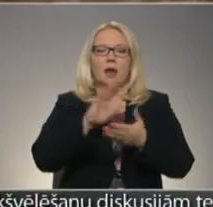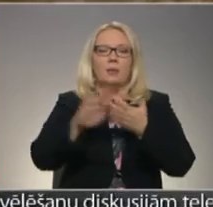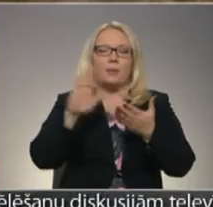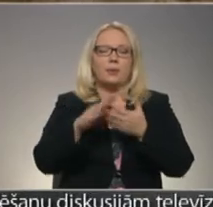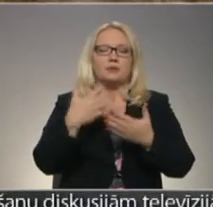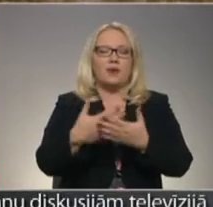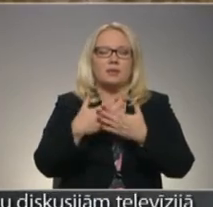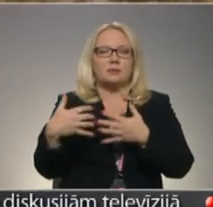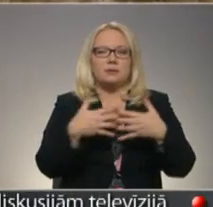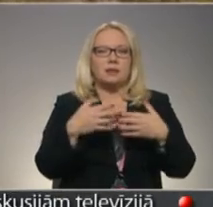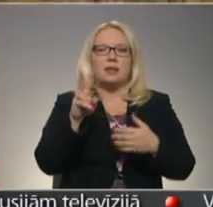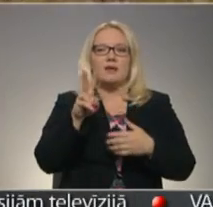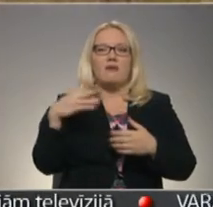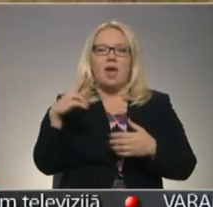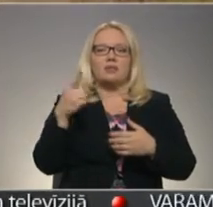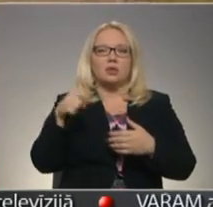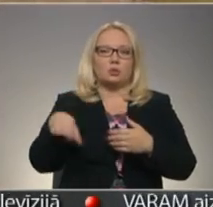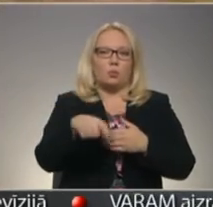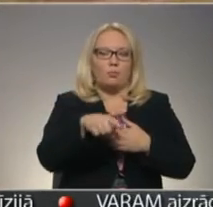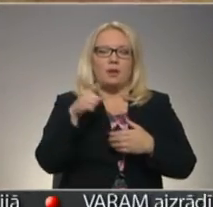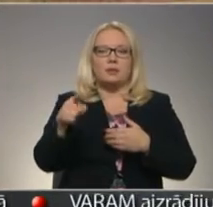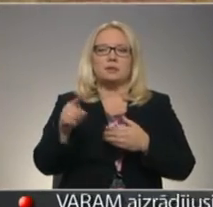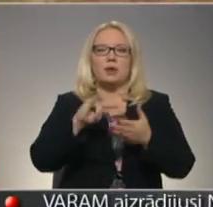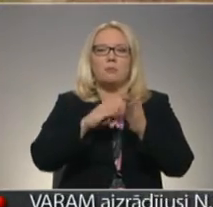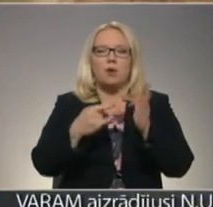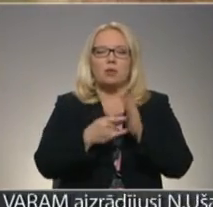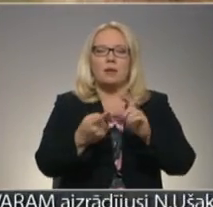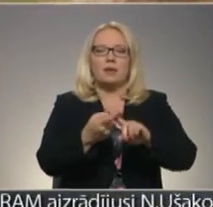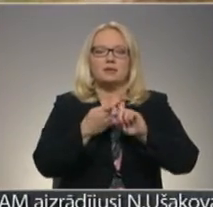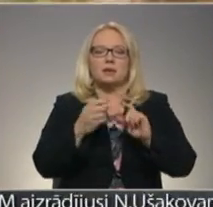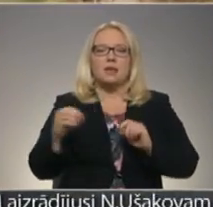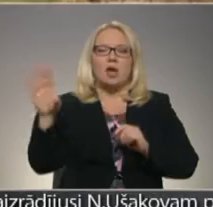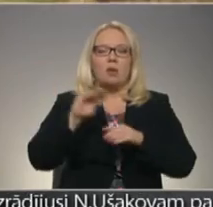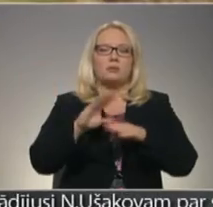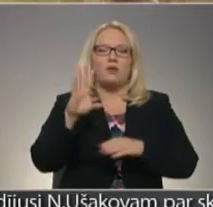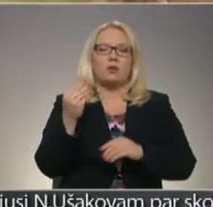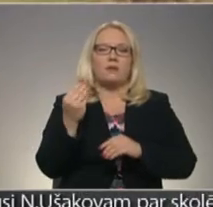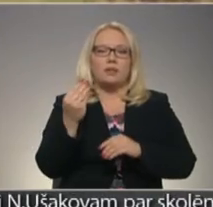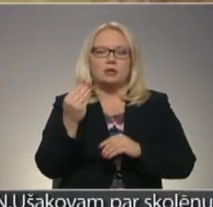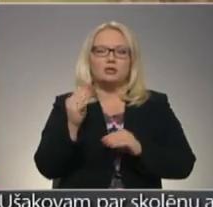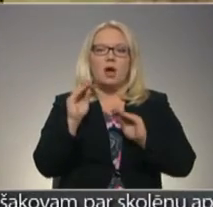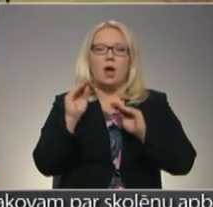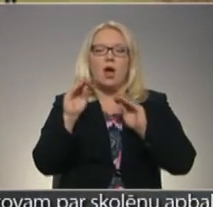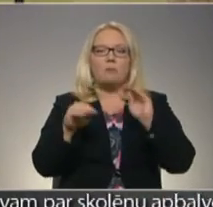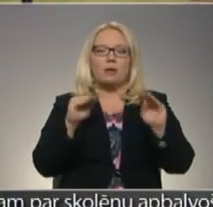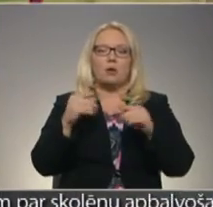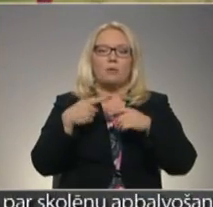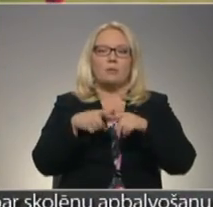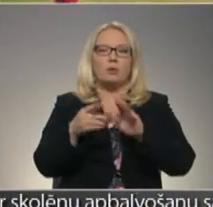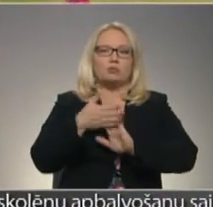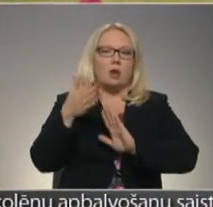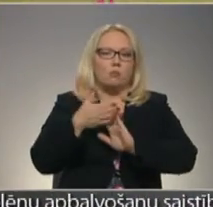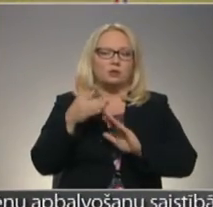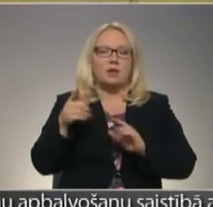iznāk cīnīties vēntu supē. Tas līdzis rakstīt arī nevienu vienu projektu, lai piesaistītu Eiropas fondu finansējumu aprīkojumu uzlabosunai. Tā